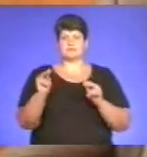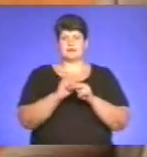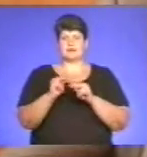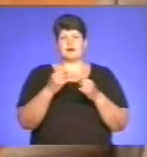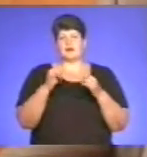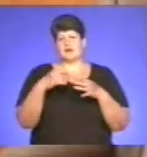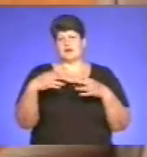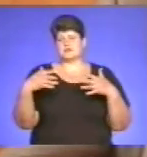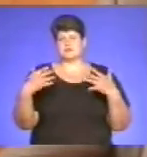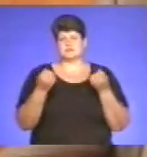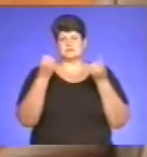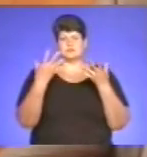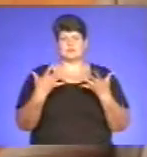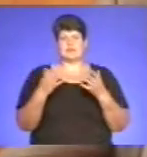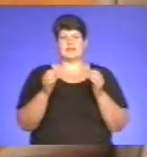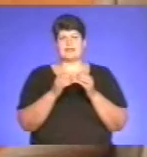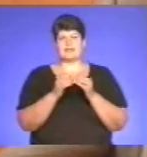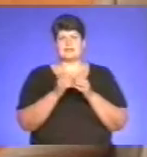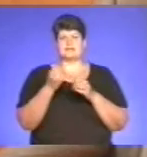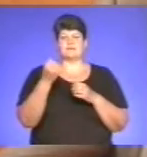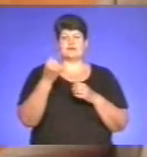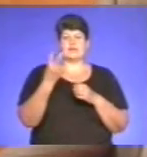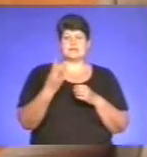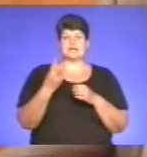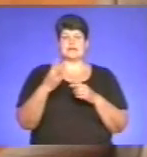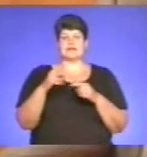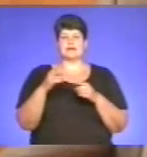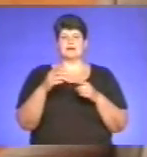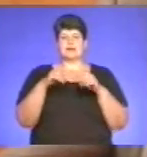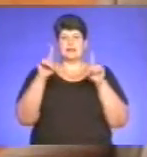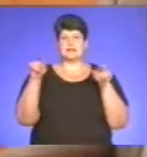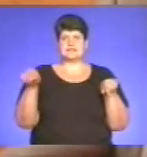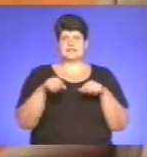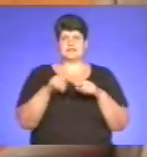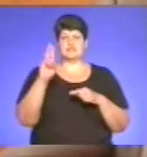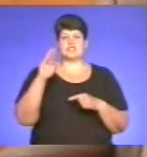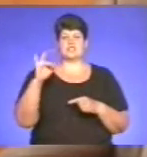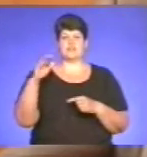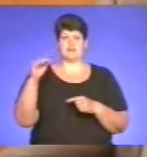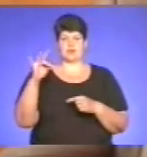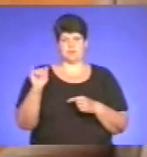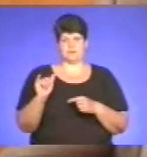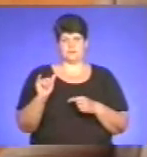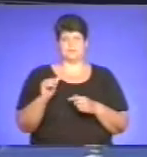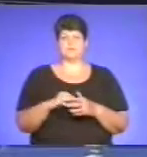несуттєві – по 10-12 листів шиферу. Тобто, в нас така виникла ситуація.